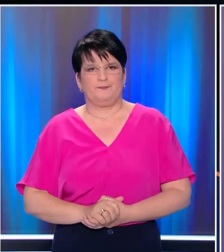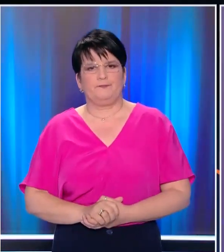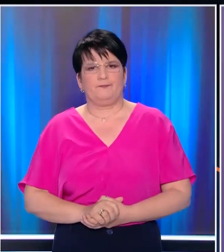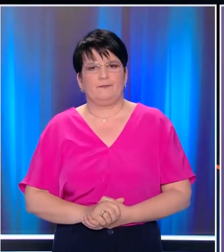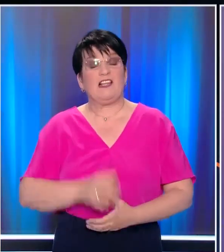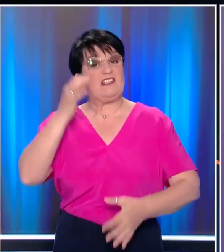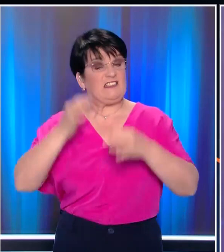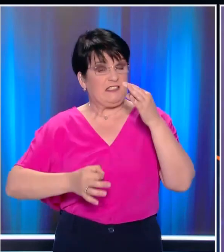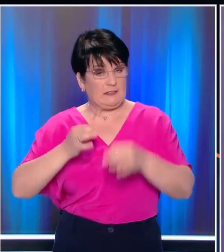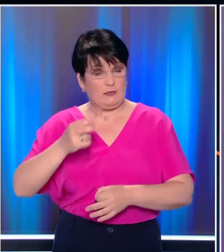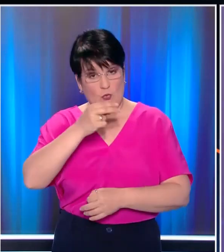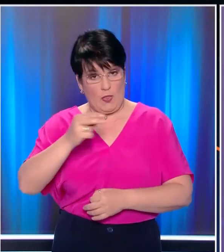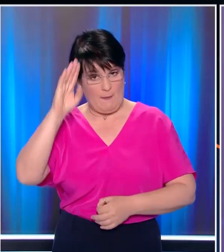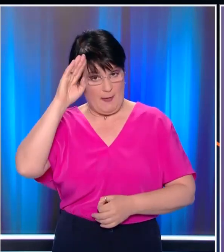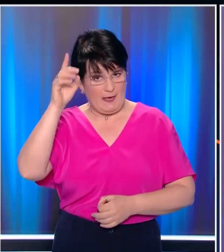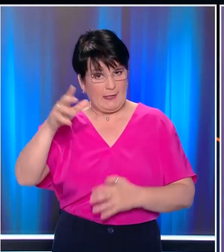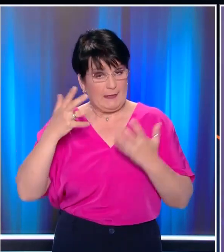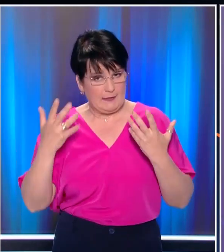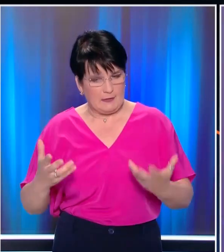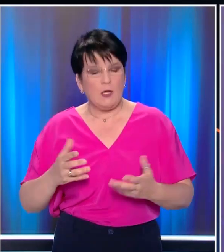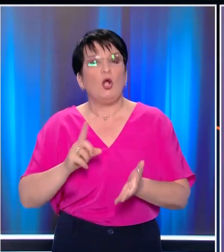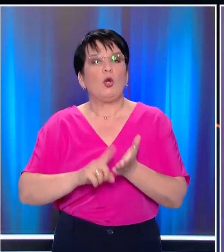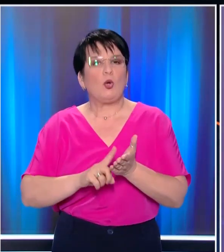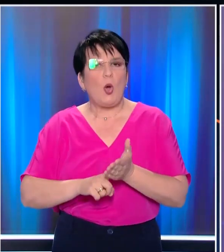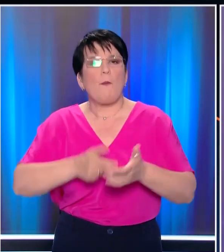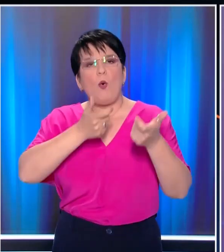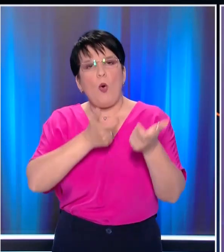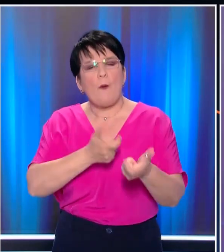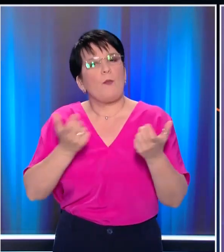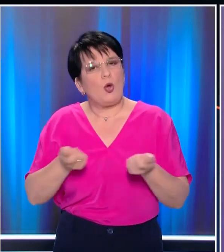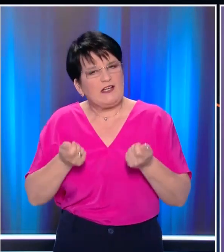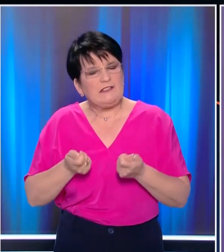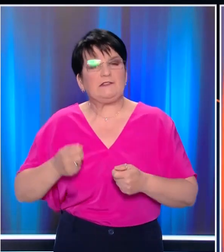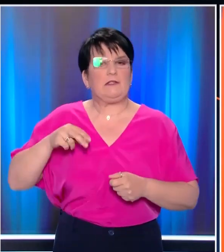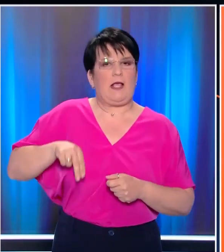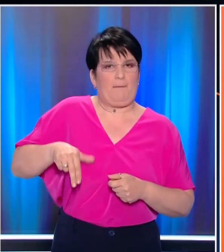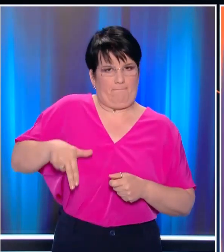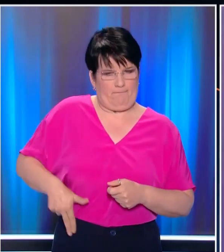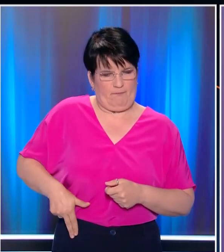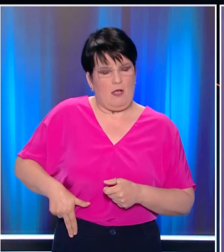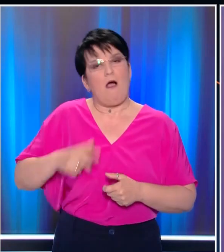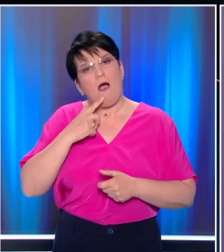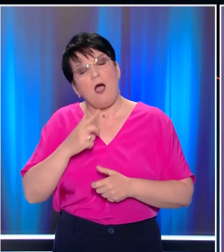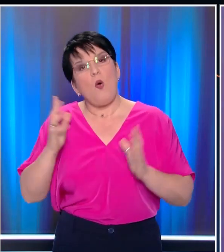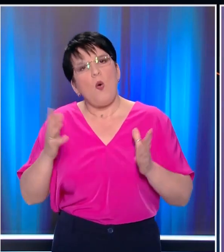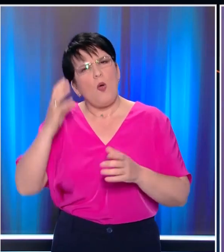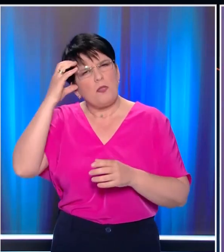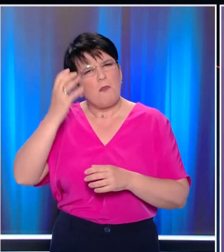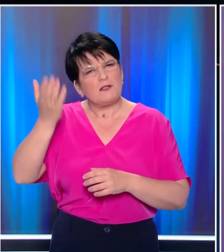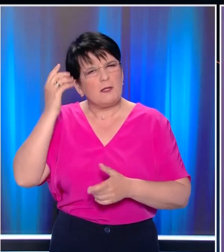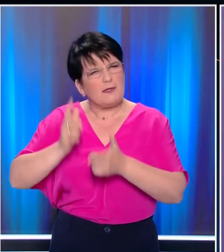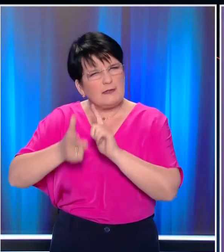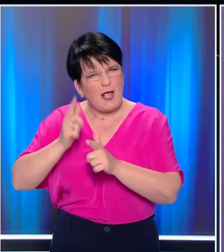Μεγάλη συζήτηση έχει ανοίξει στις ΗΠΑ για το νόμο περί οπλοχρησίας και οπλοκατοχής Στη σκιά της πολύ νεκρης